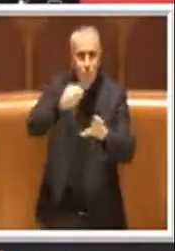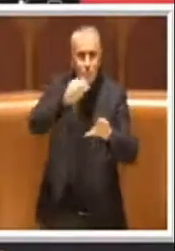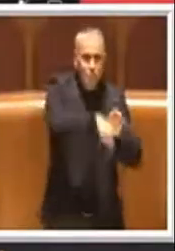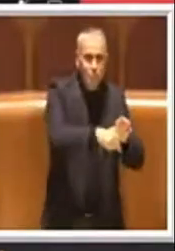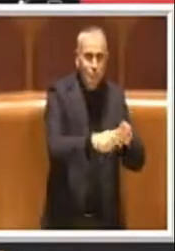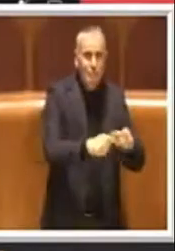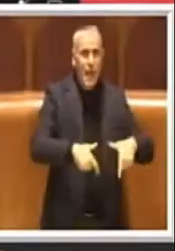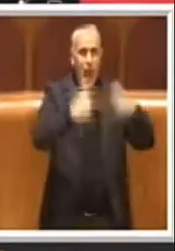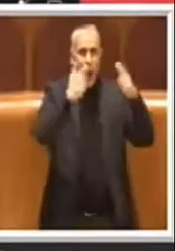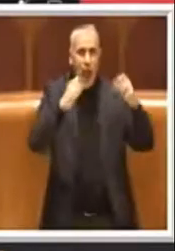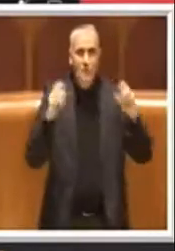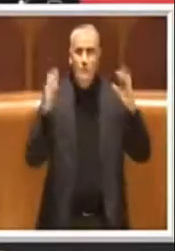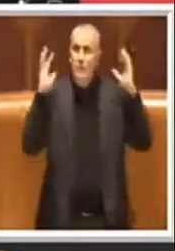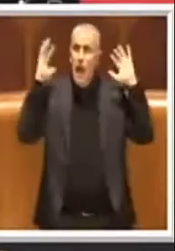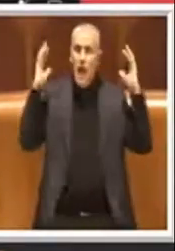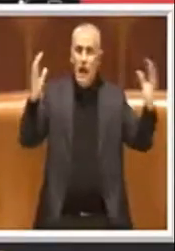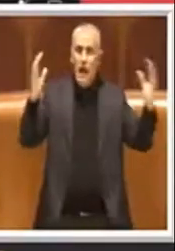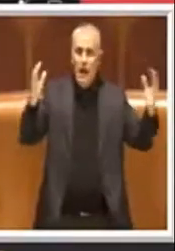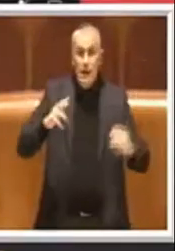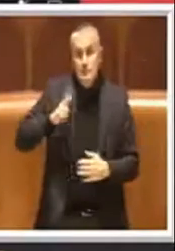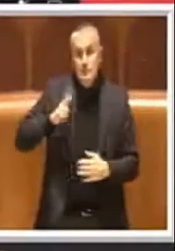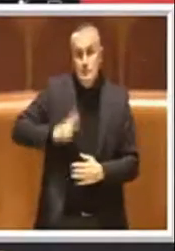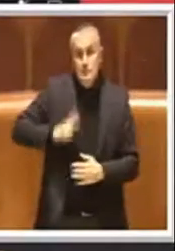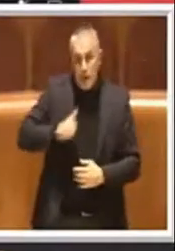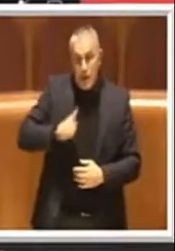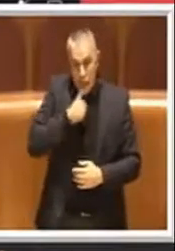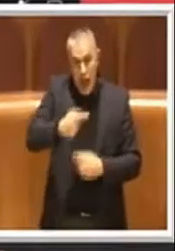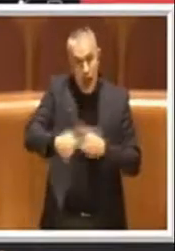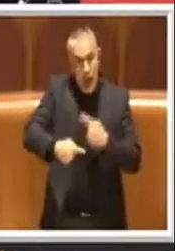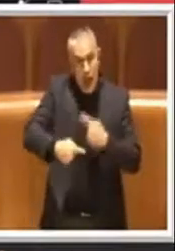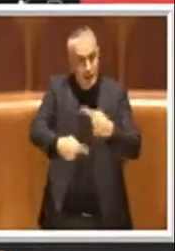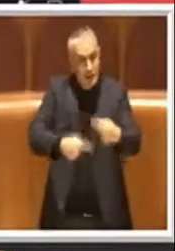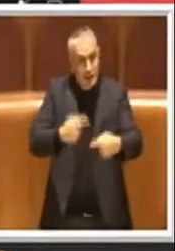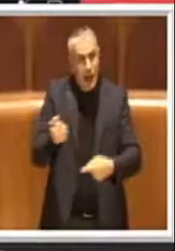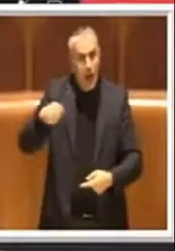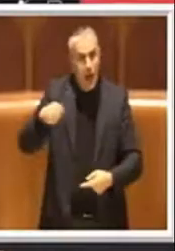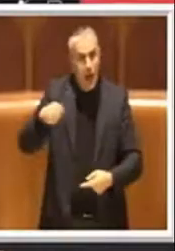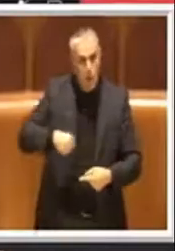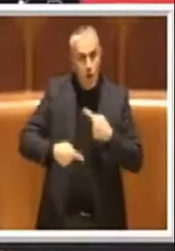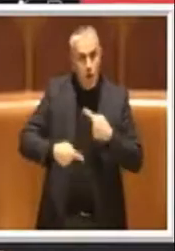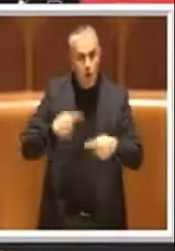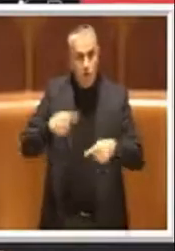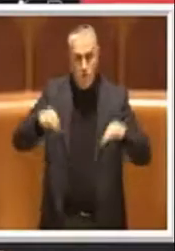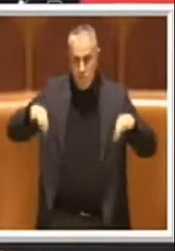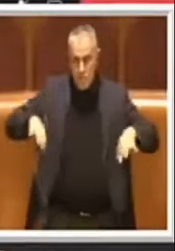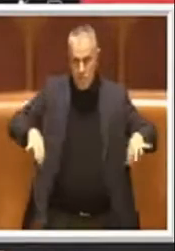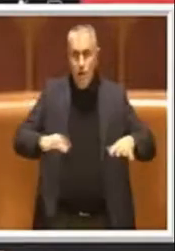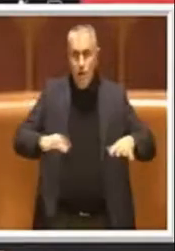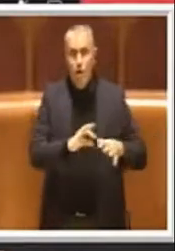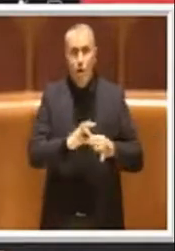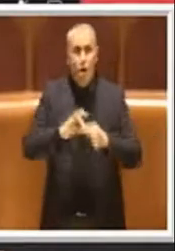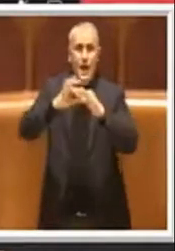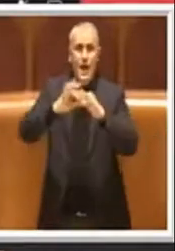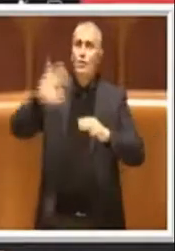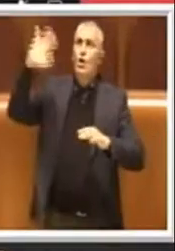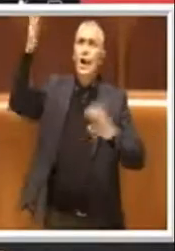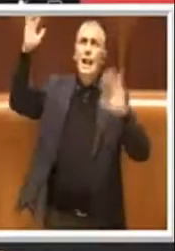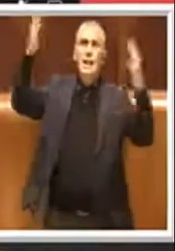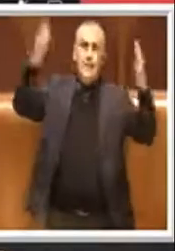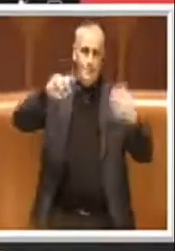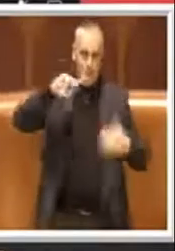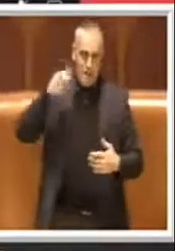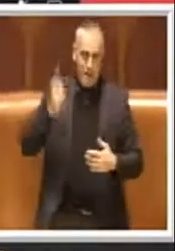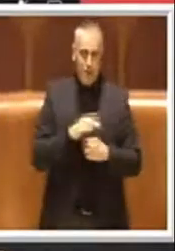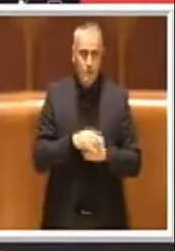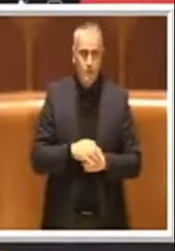sempre di più perché è un aspetto importantissimo anche da un punto di vista climatico. chiudo